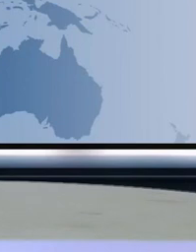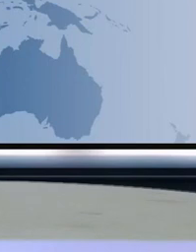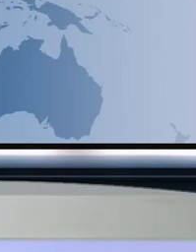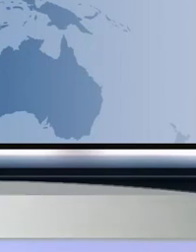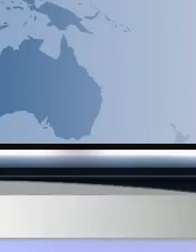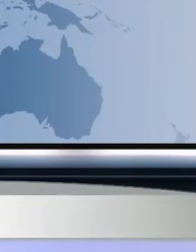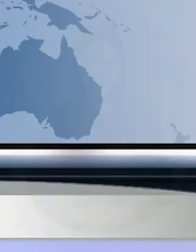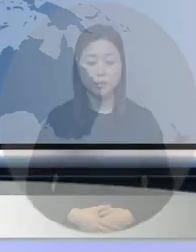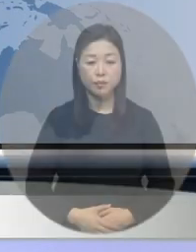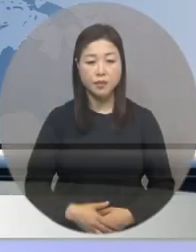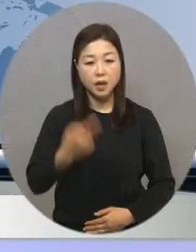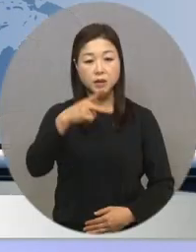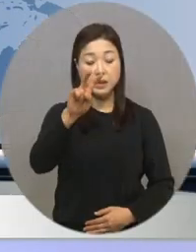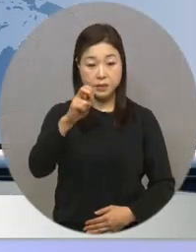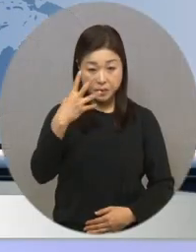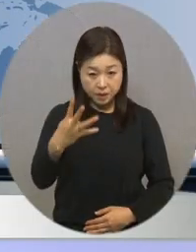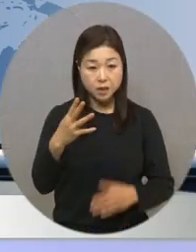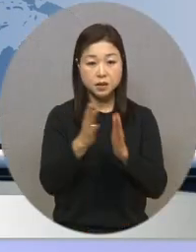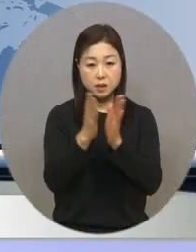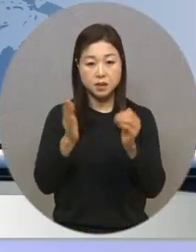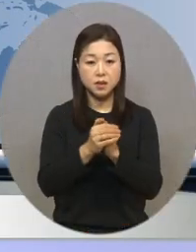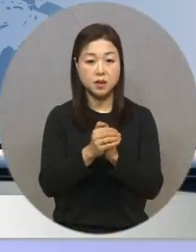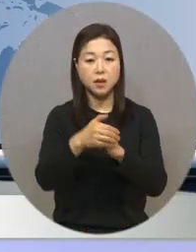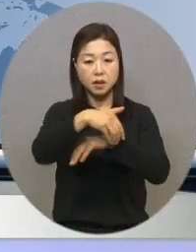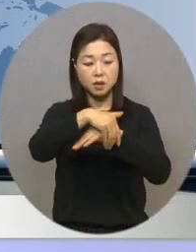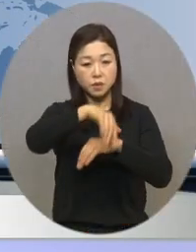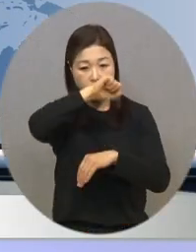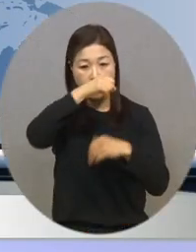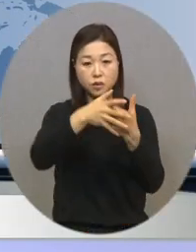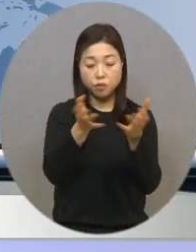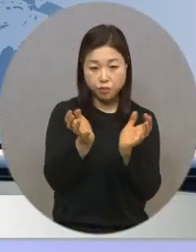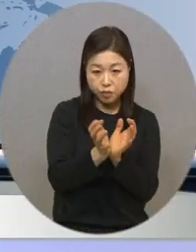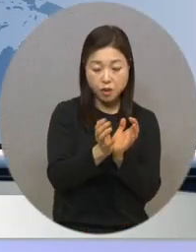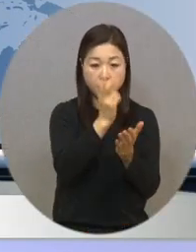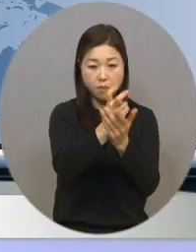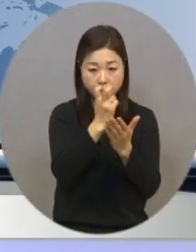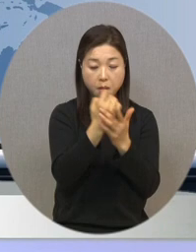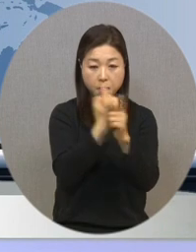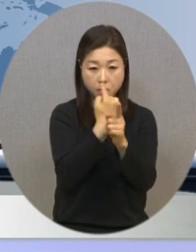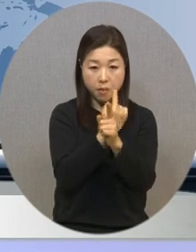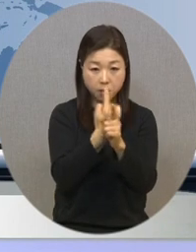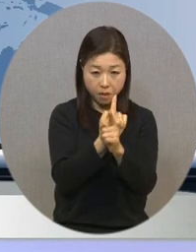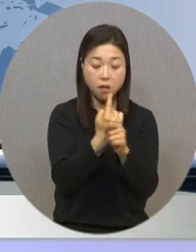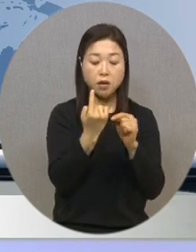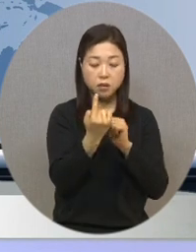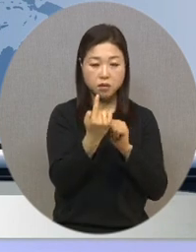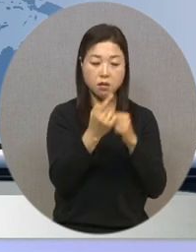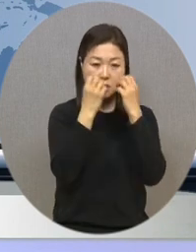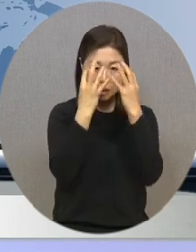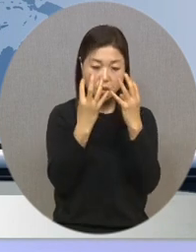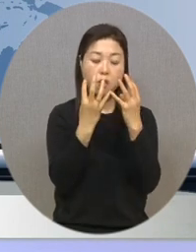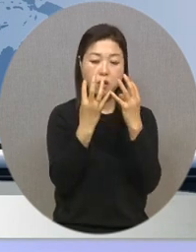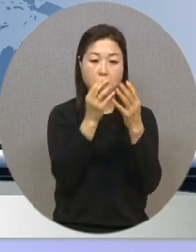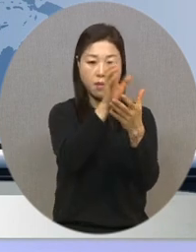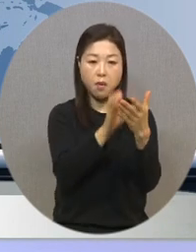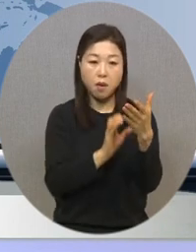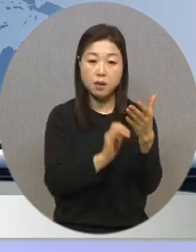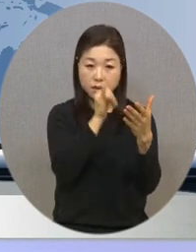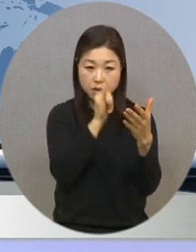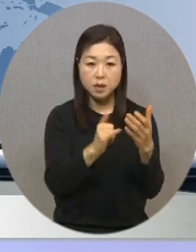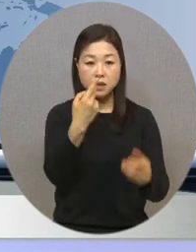새해 시작에서 기획재정부가 달라지는 제도 등을 정리한 2024년부터 이렇게